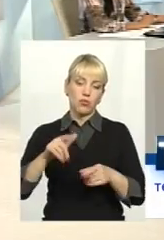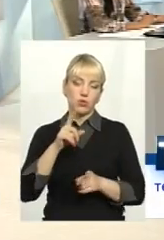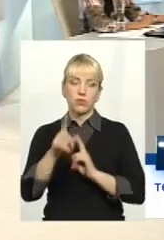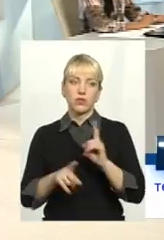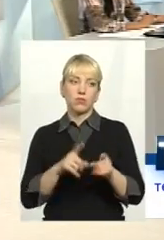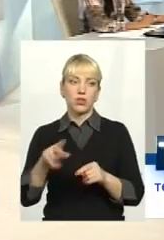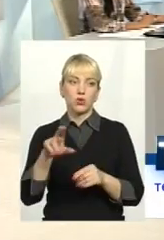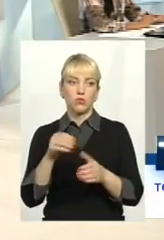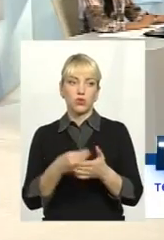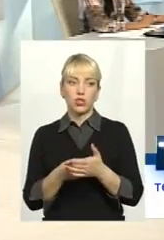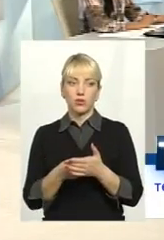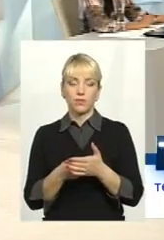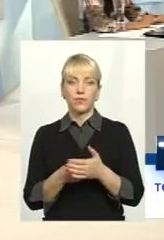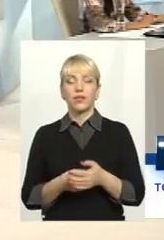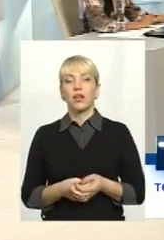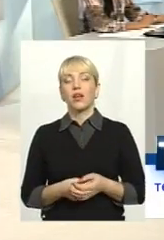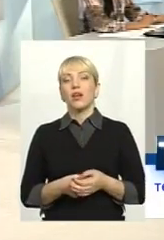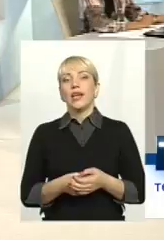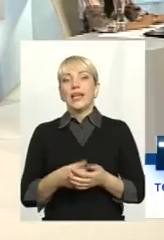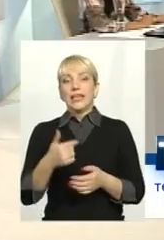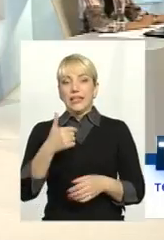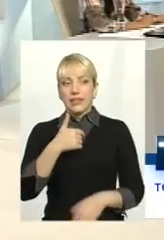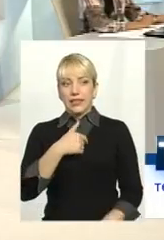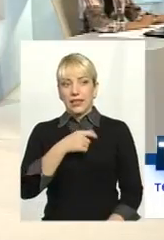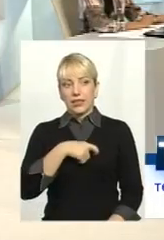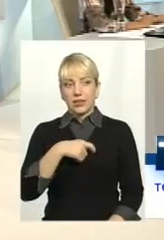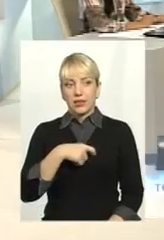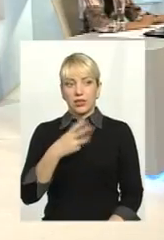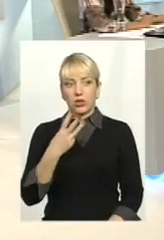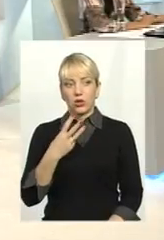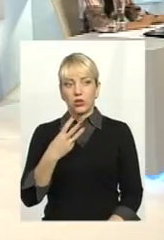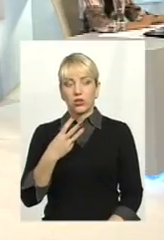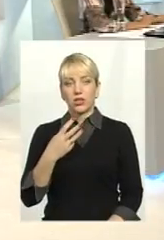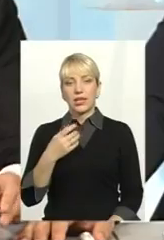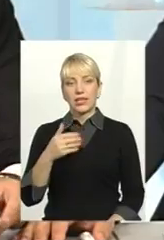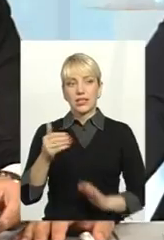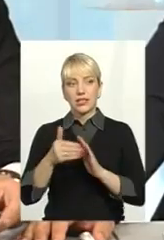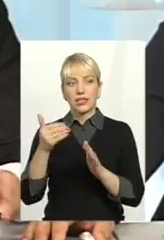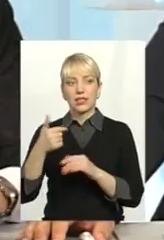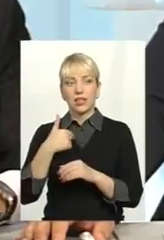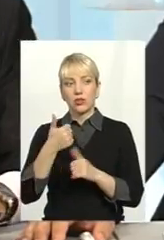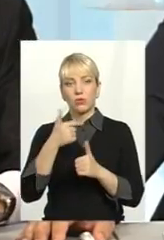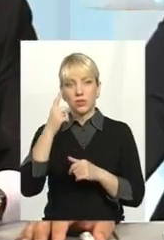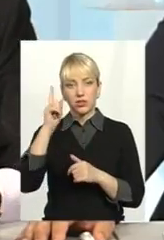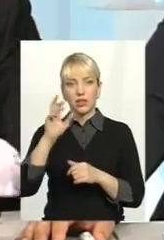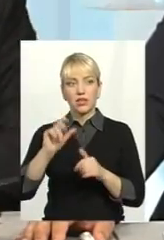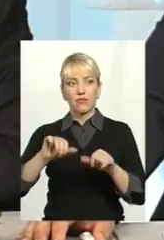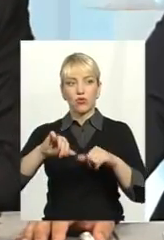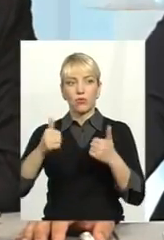Ну, я депутат Чотироскликан, і я добре знаю, як формується